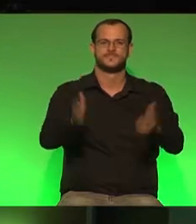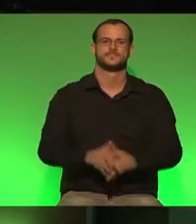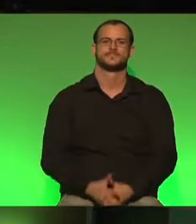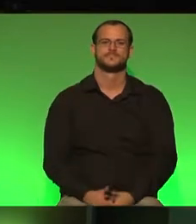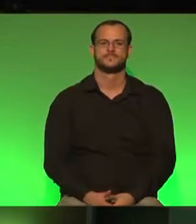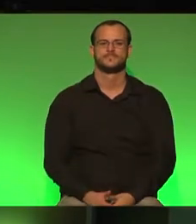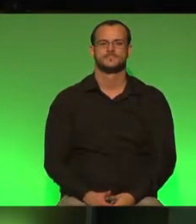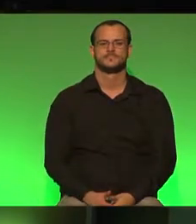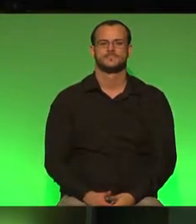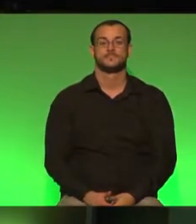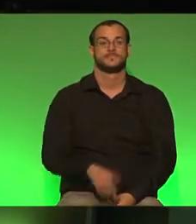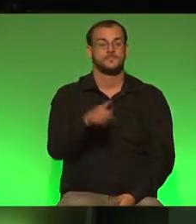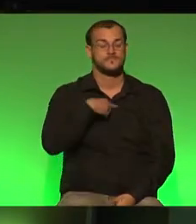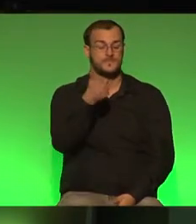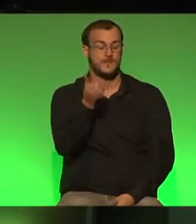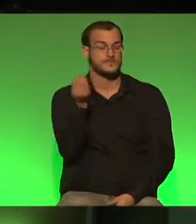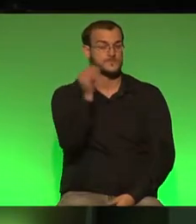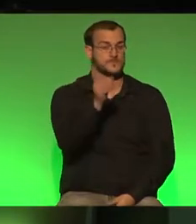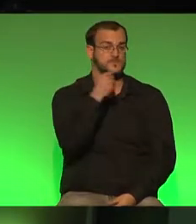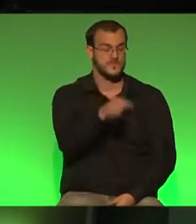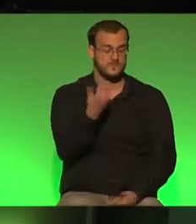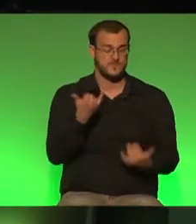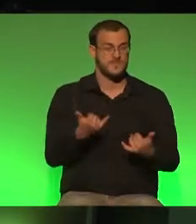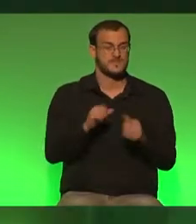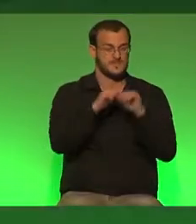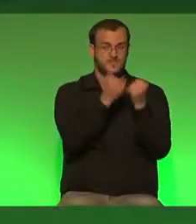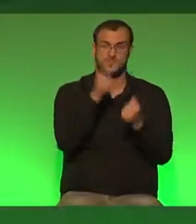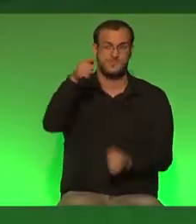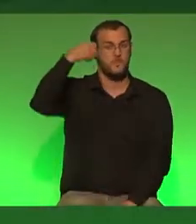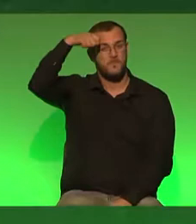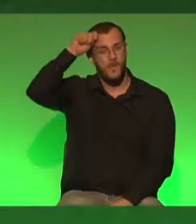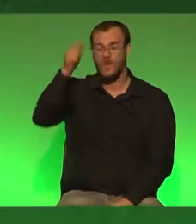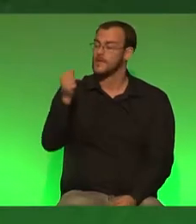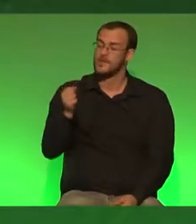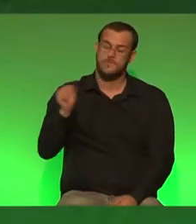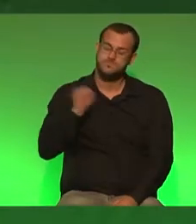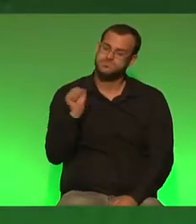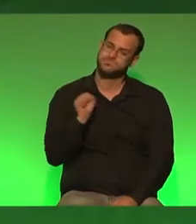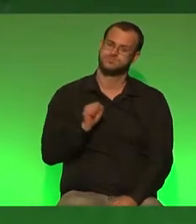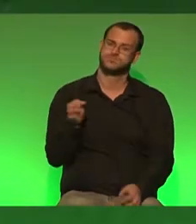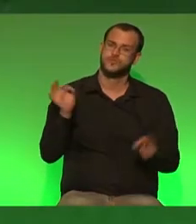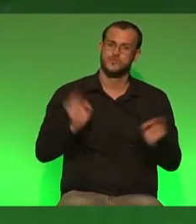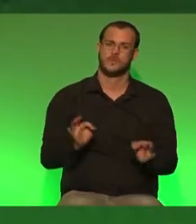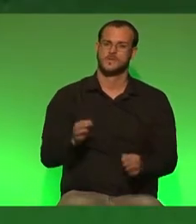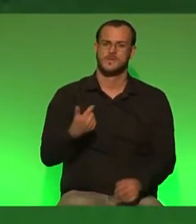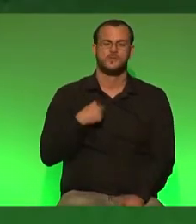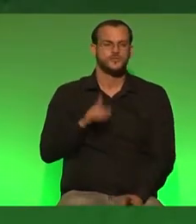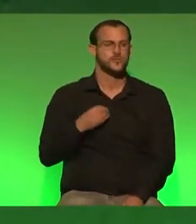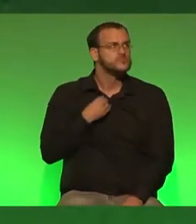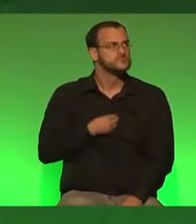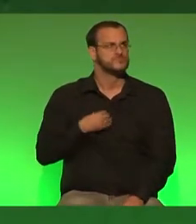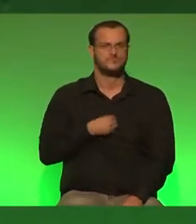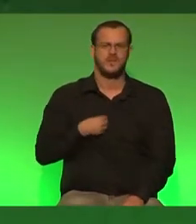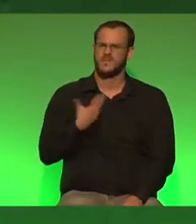Und ich möchte eins hinzusetzen. Die Situation in Berlin derzeit ist so dramatisch, dass ich es peinlich finde,